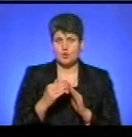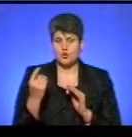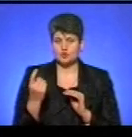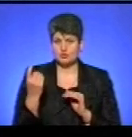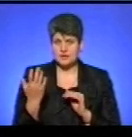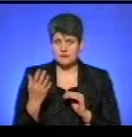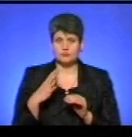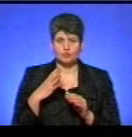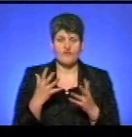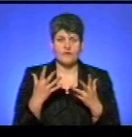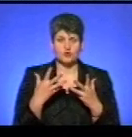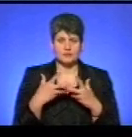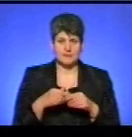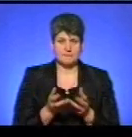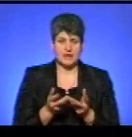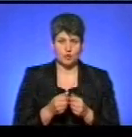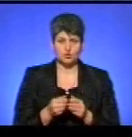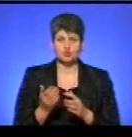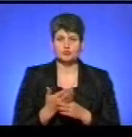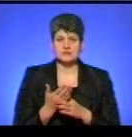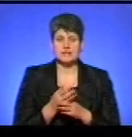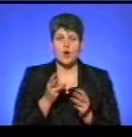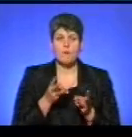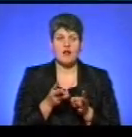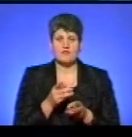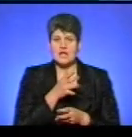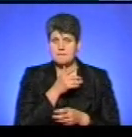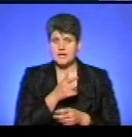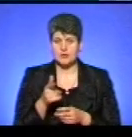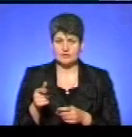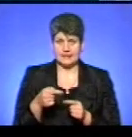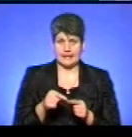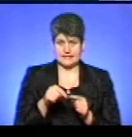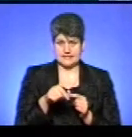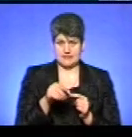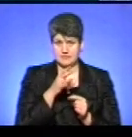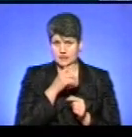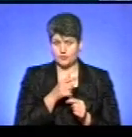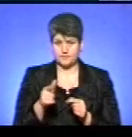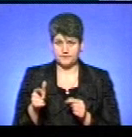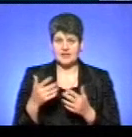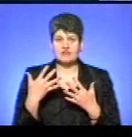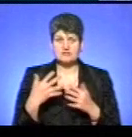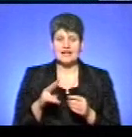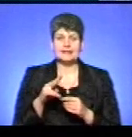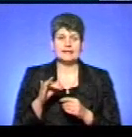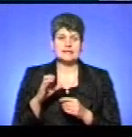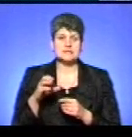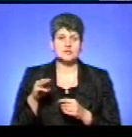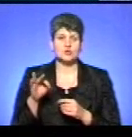Відбувся автоматичний перерахунок субсидій на цей опалюний період. І вже за листопад